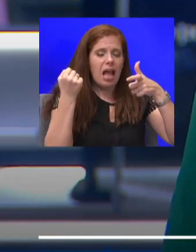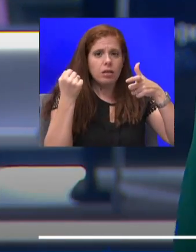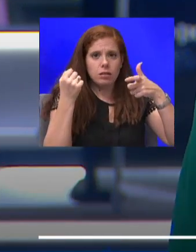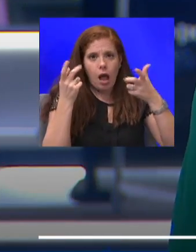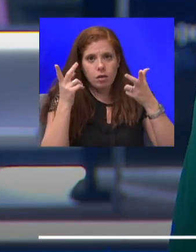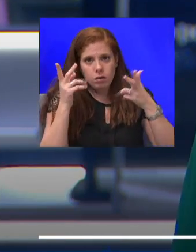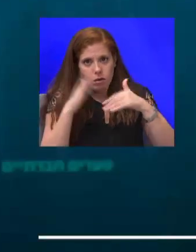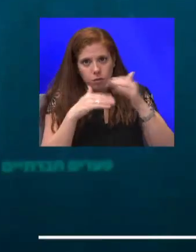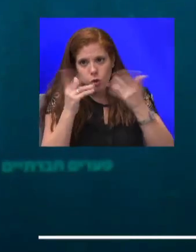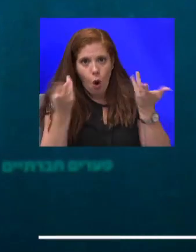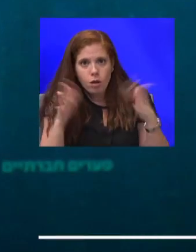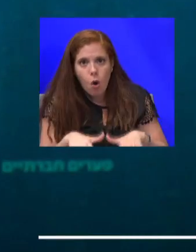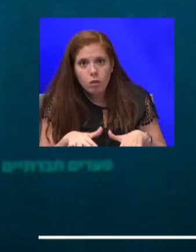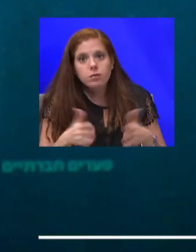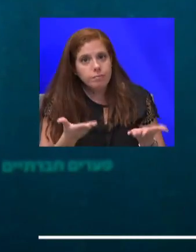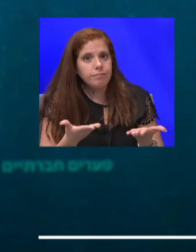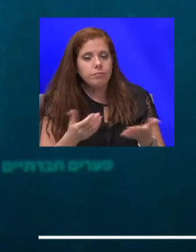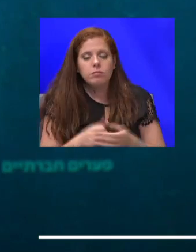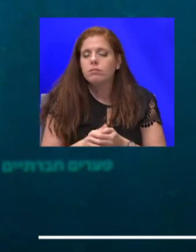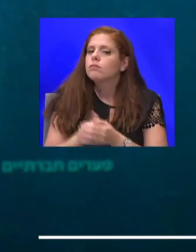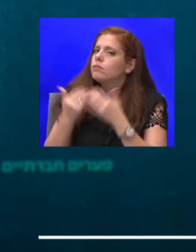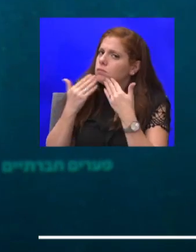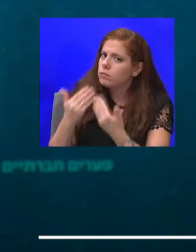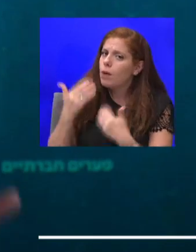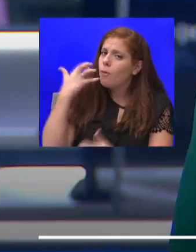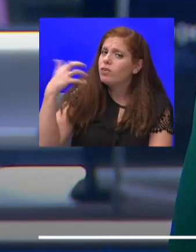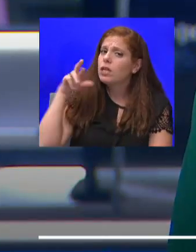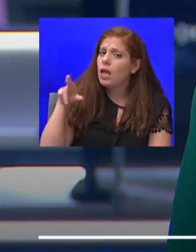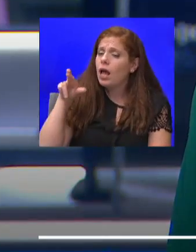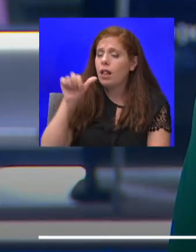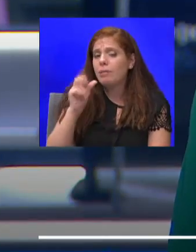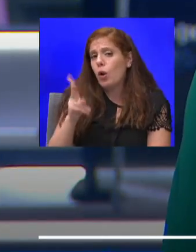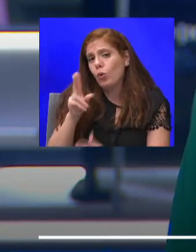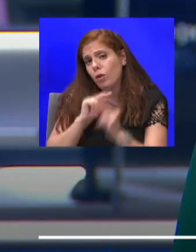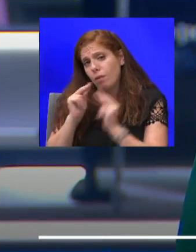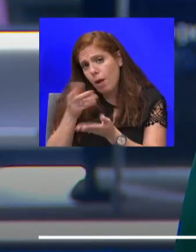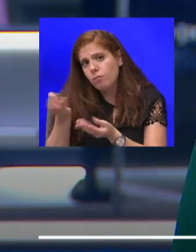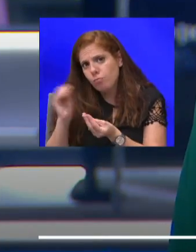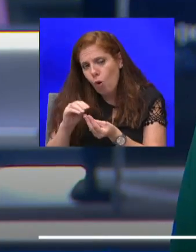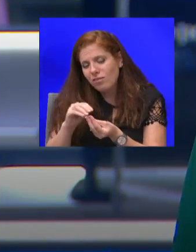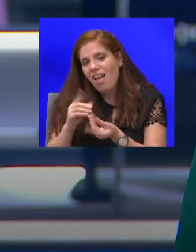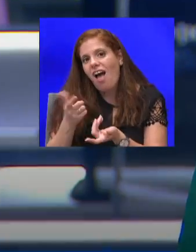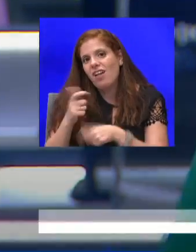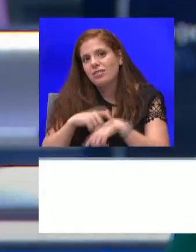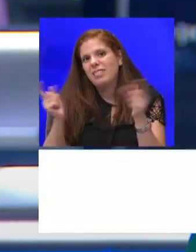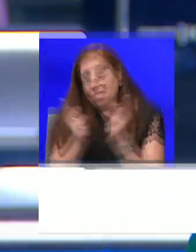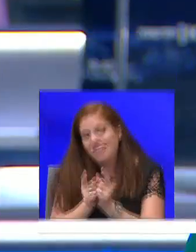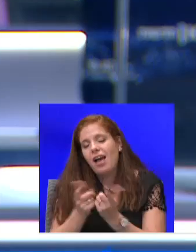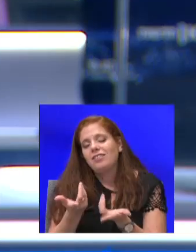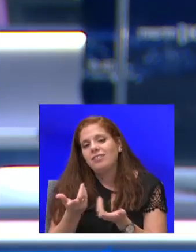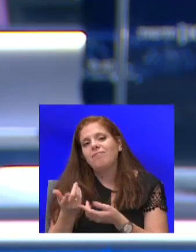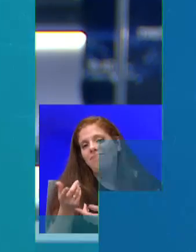קדמון. פרופסור רחל אלתרמן מהטכניון, יכולנו לדבר על זה עוד, אבל זמננו תמה, אז אנחנו נאלץ להזמין אותה שוב. תודה רבה שבאתי לנים. תודה רבה.